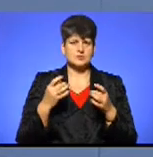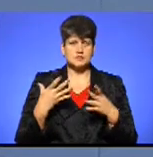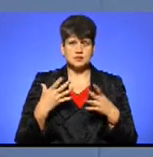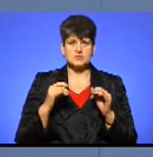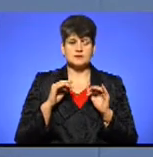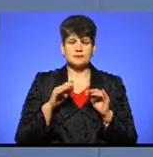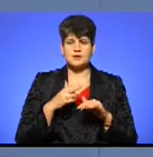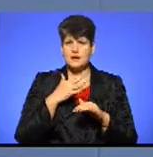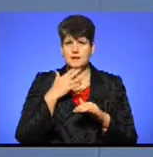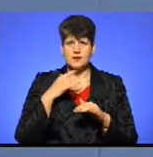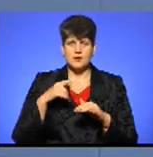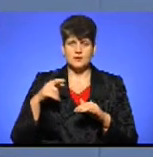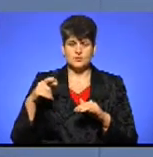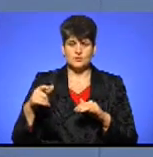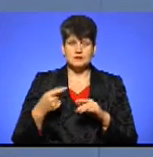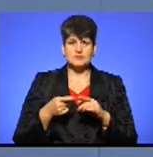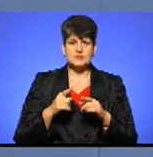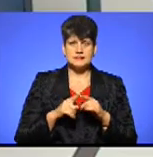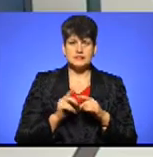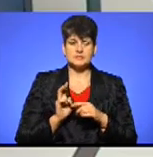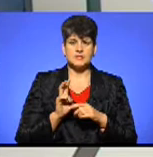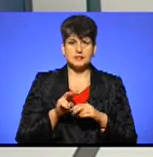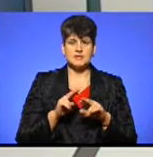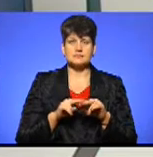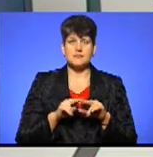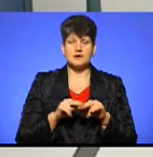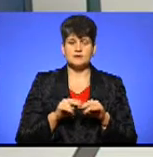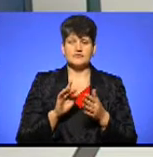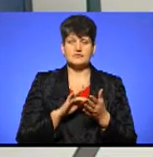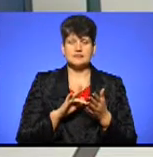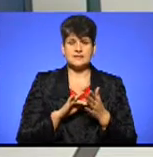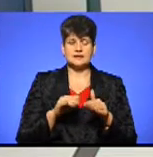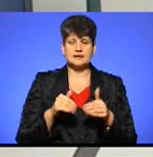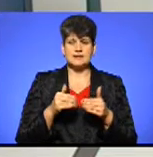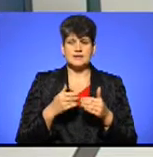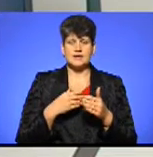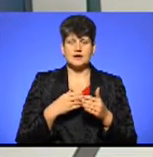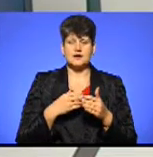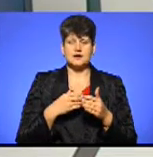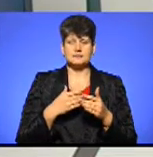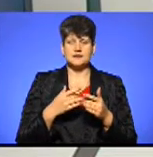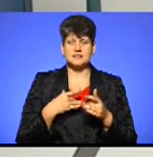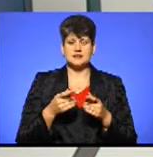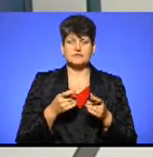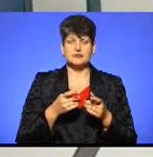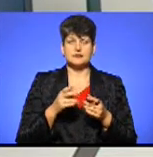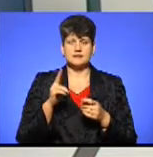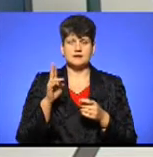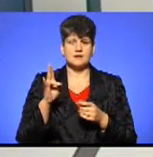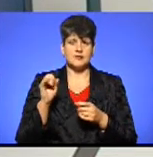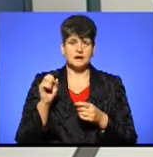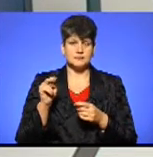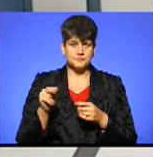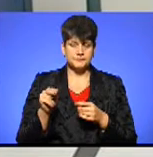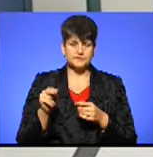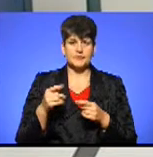багатьох мешканців – це є просто, звичайно, підійти з паспортом в центр надання адміністративних послуг над адресою вулиця Острозького, 6. Інший